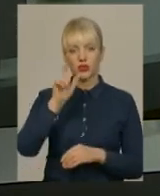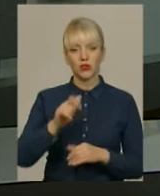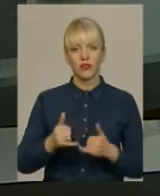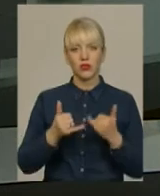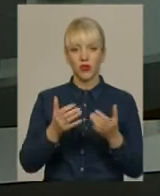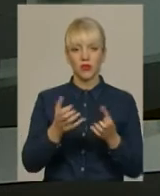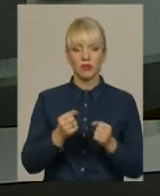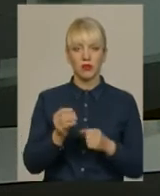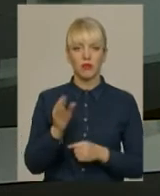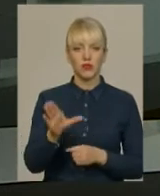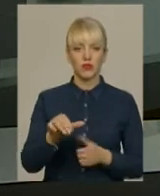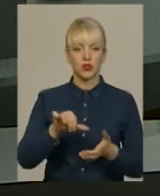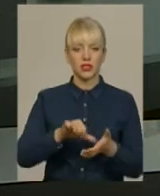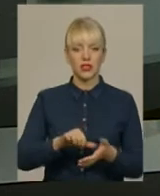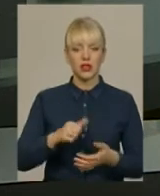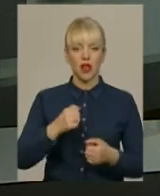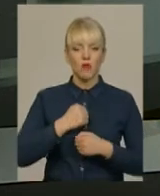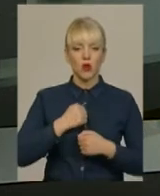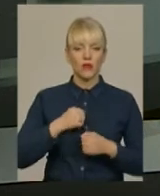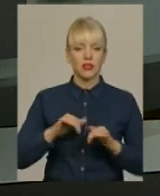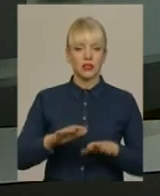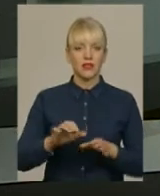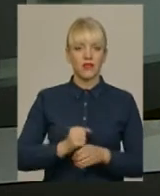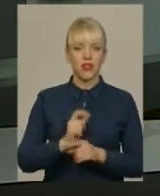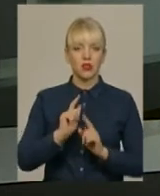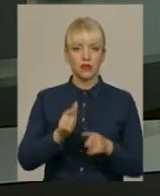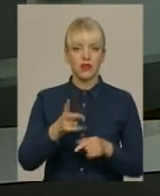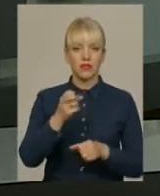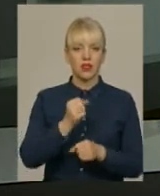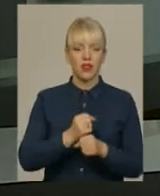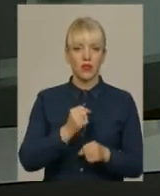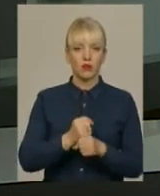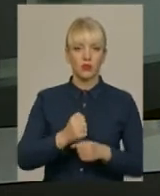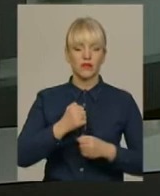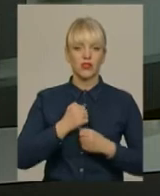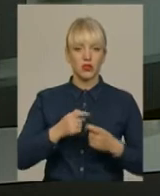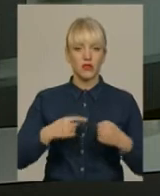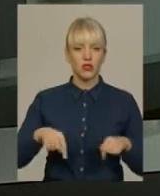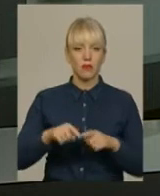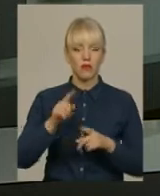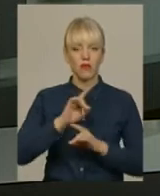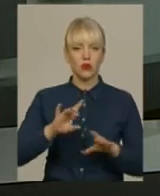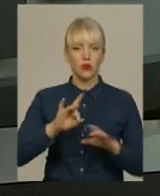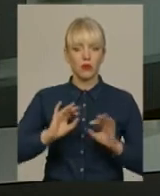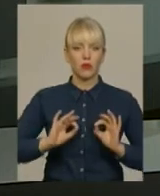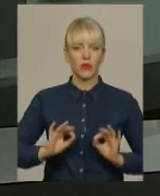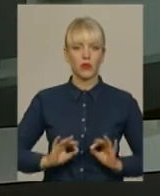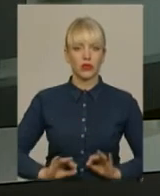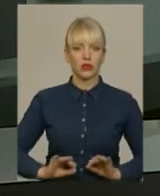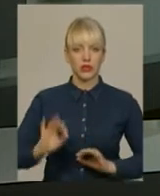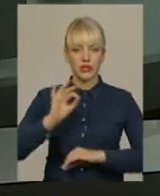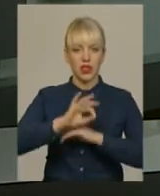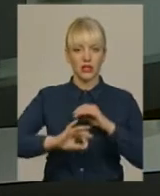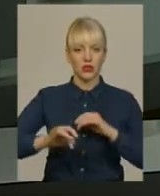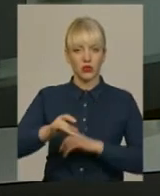отримання посвідчення учасника бойових дій, влаштувався на роботу в одну із військових частин, повідомила речниця військової прокуратури Західного